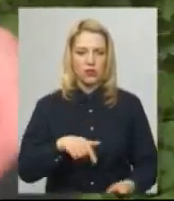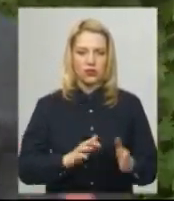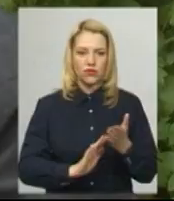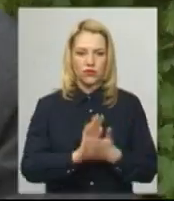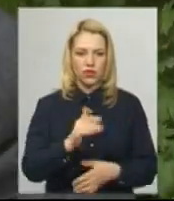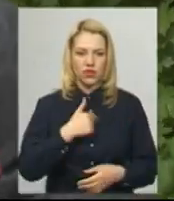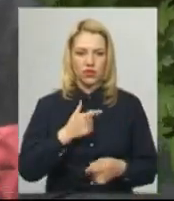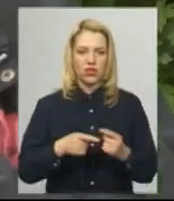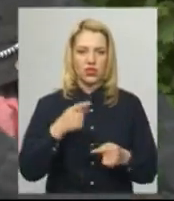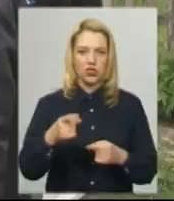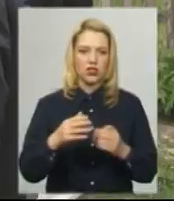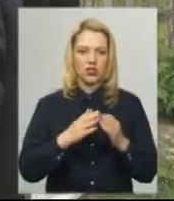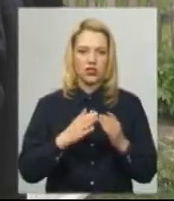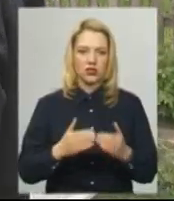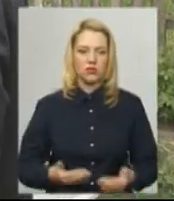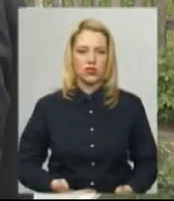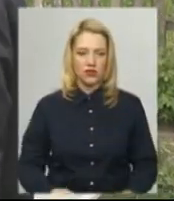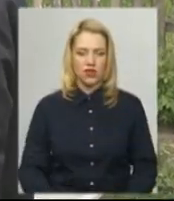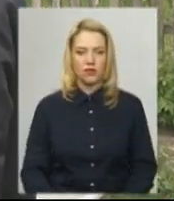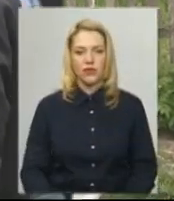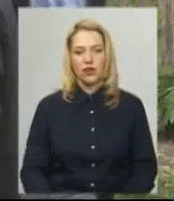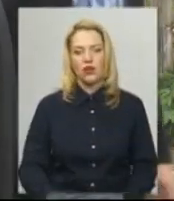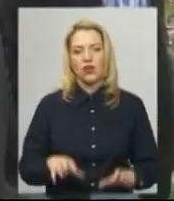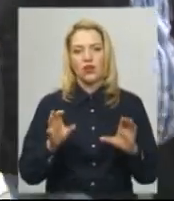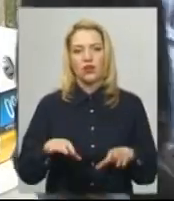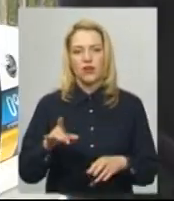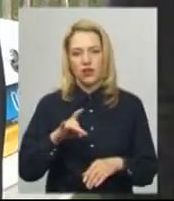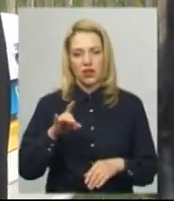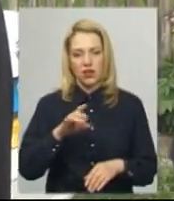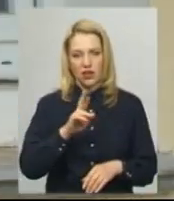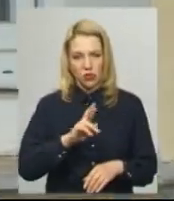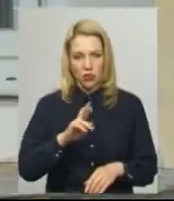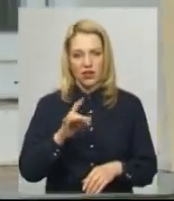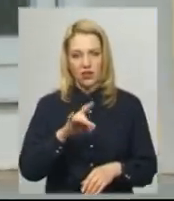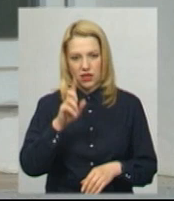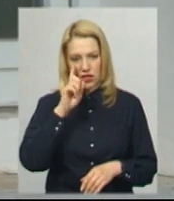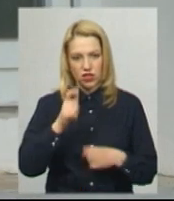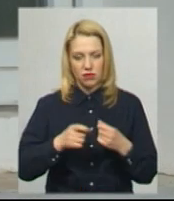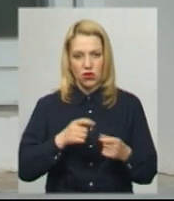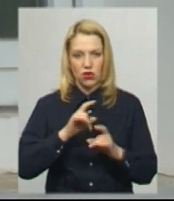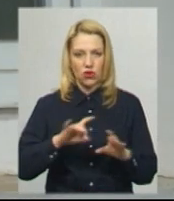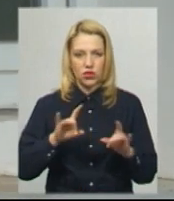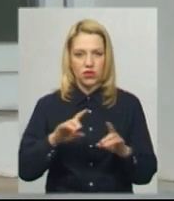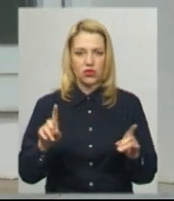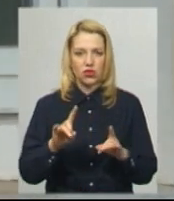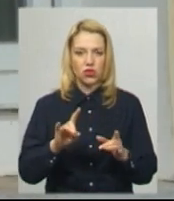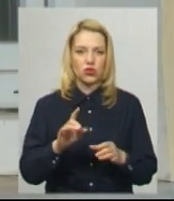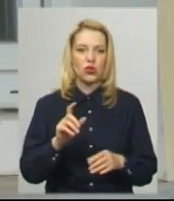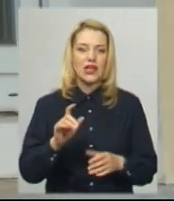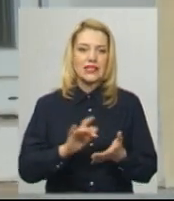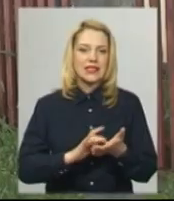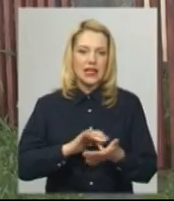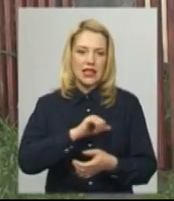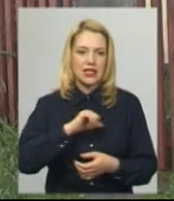Я живу через хату, розумієте чи ні? Голова Ермоленецької райдержадміністрації Василь Гуменюк говорить, роми два тижні перебуватимуть на